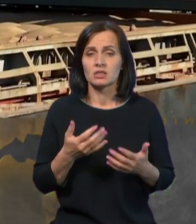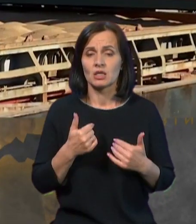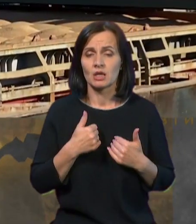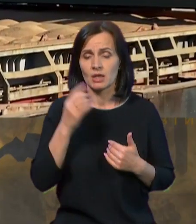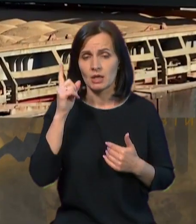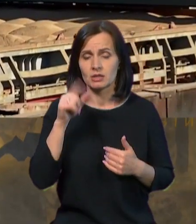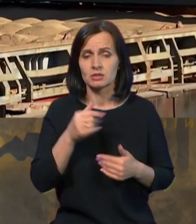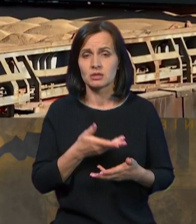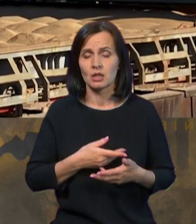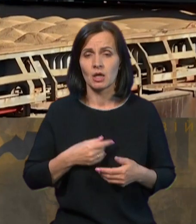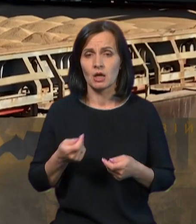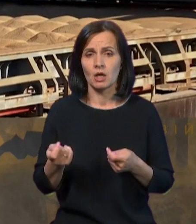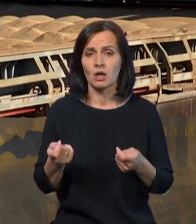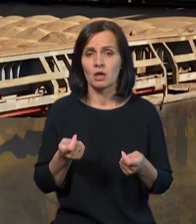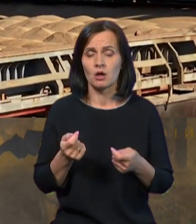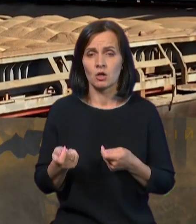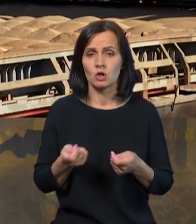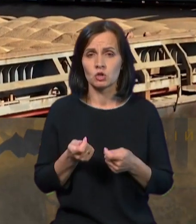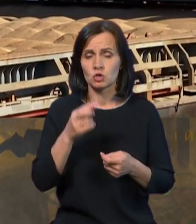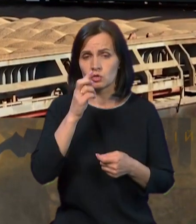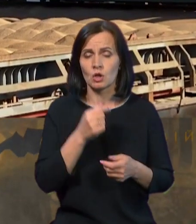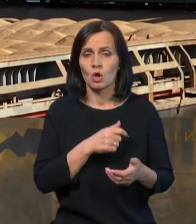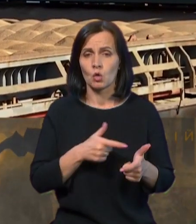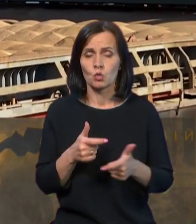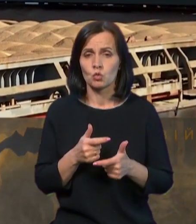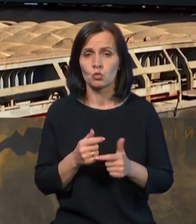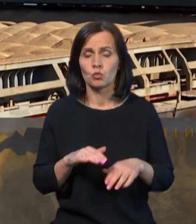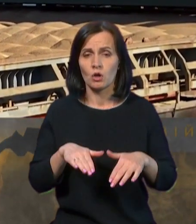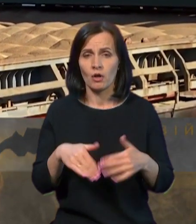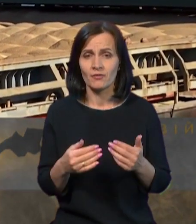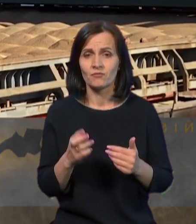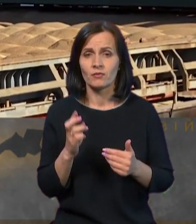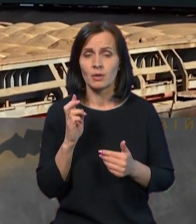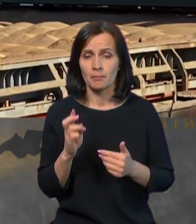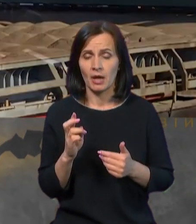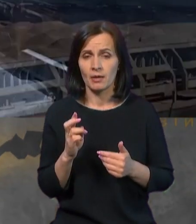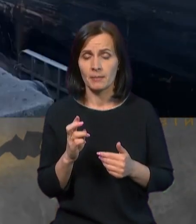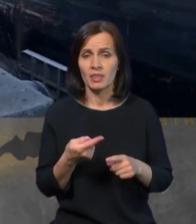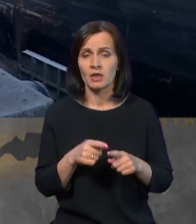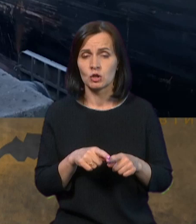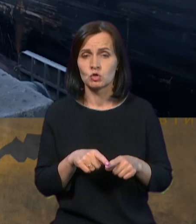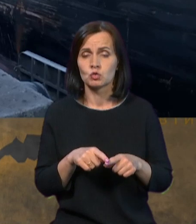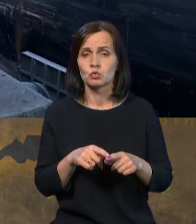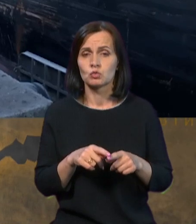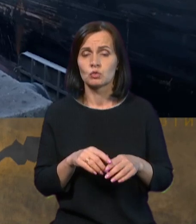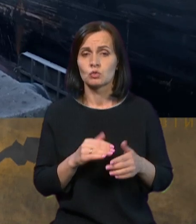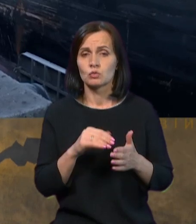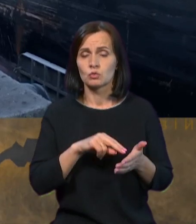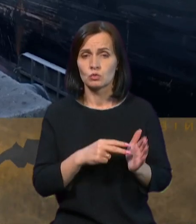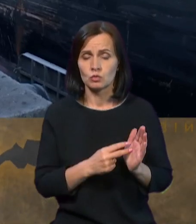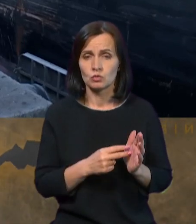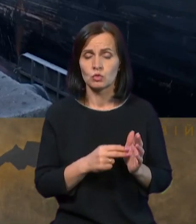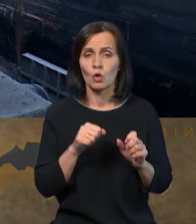держави готує варіант Б, і в цьому варіанті Б буде можливість експортувати зерно через море, не